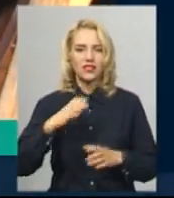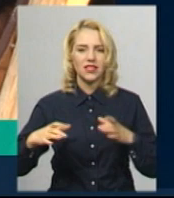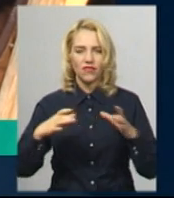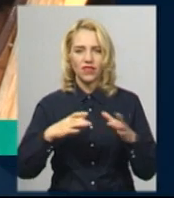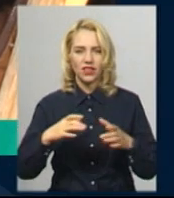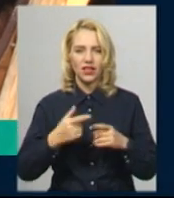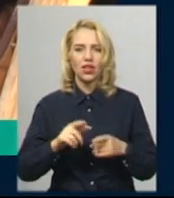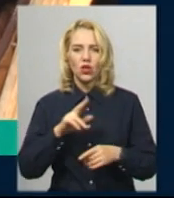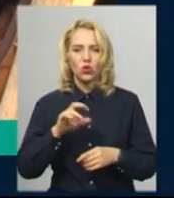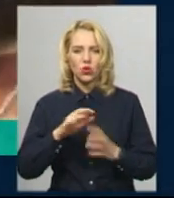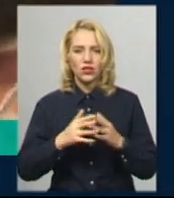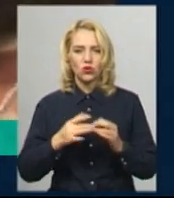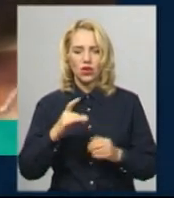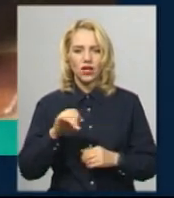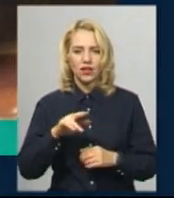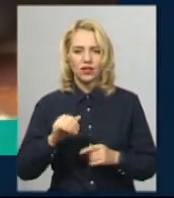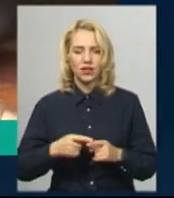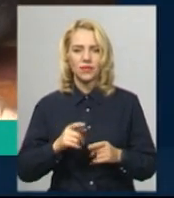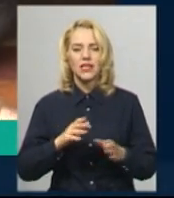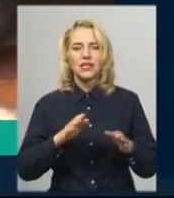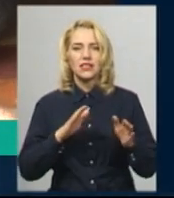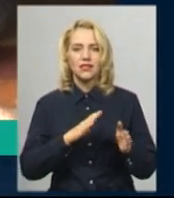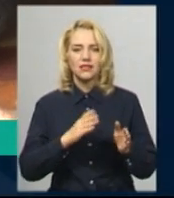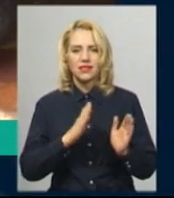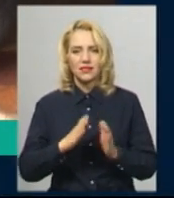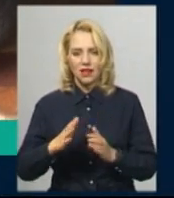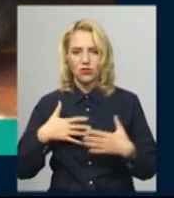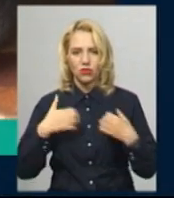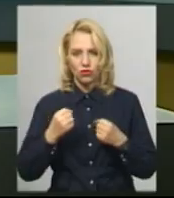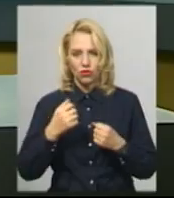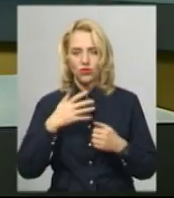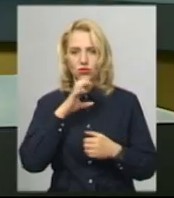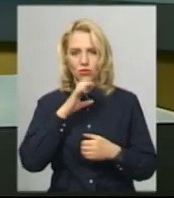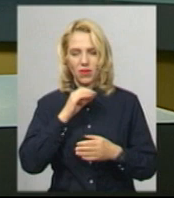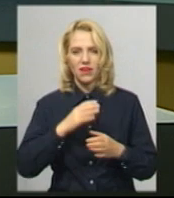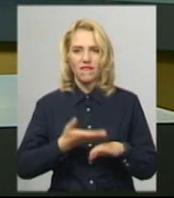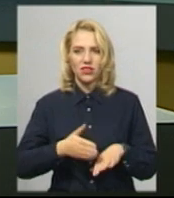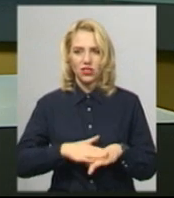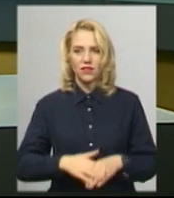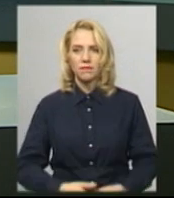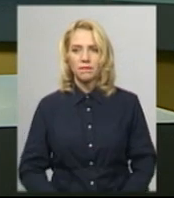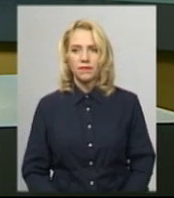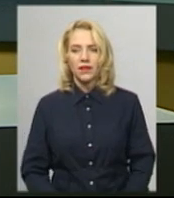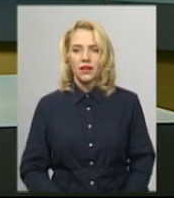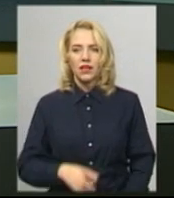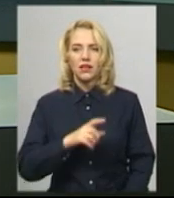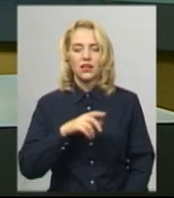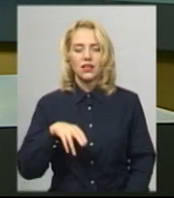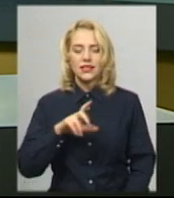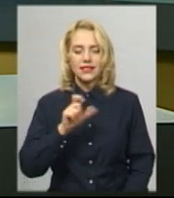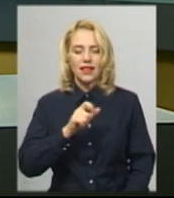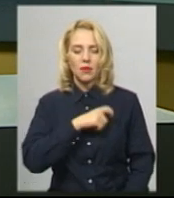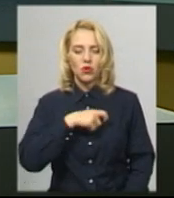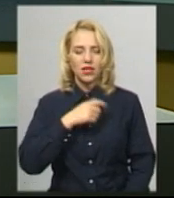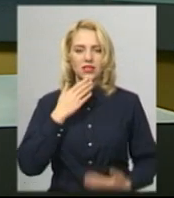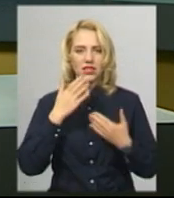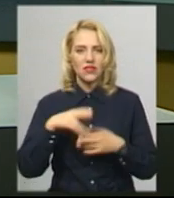поступив у Хмельницьку міську ветеринарну клініку, стабільно важкий. За депутатське звернення до президента України з